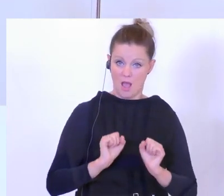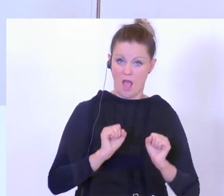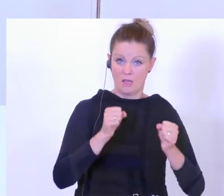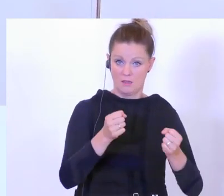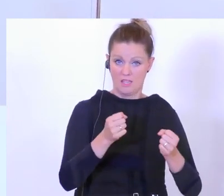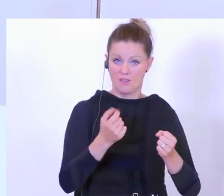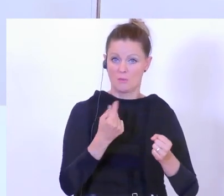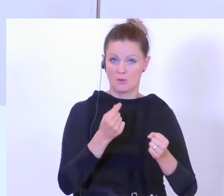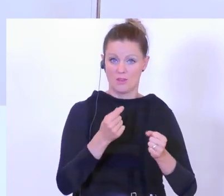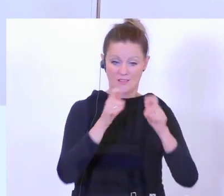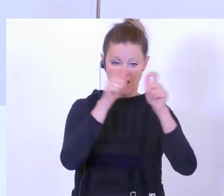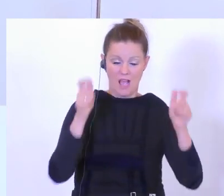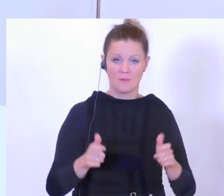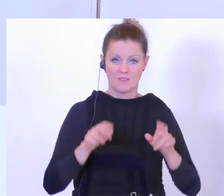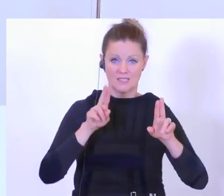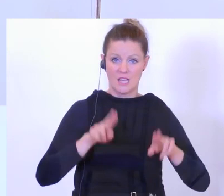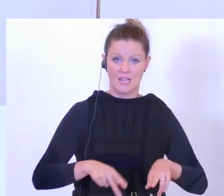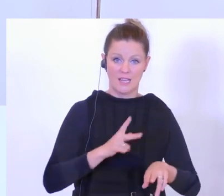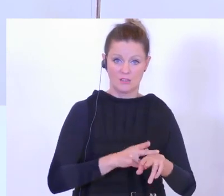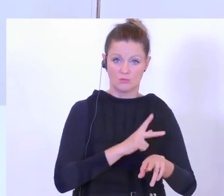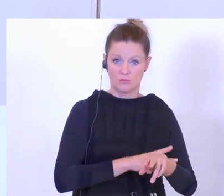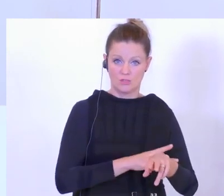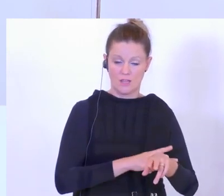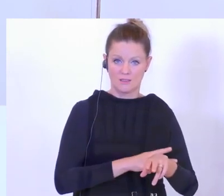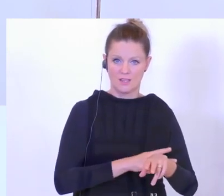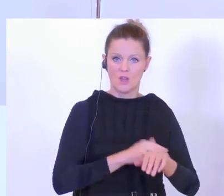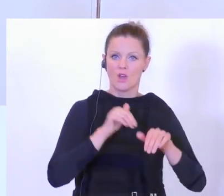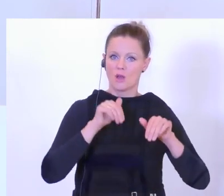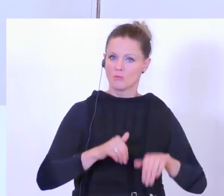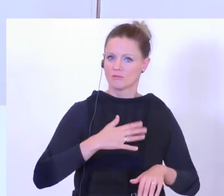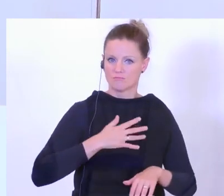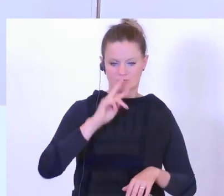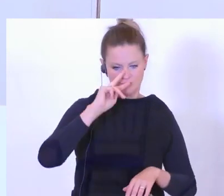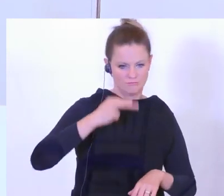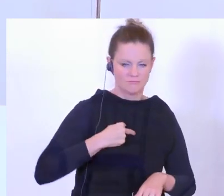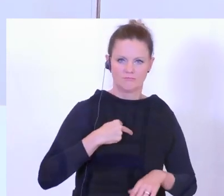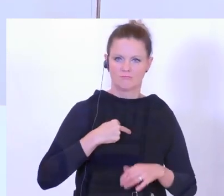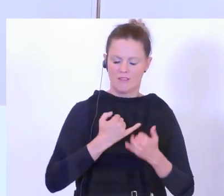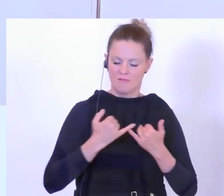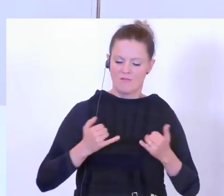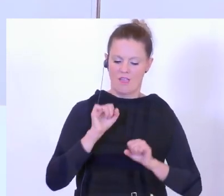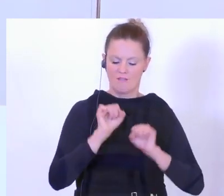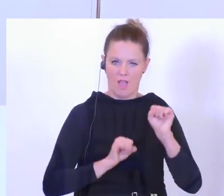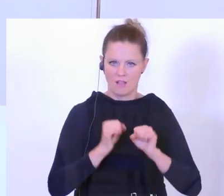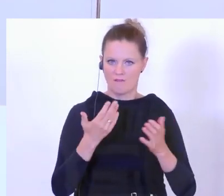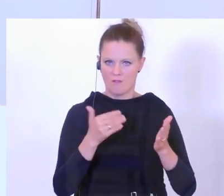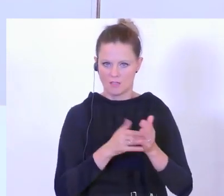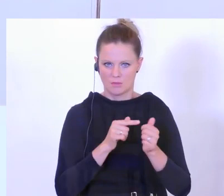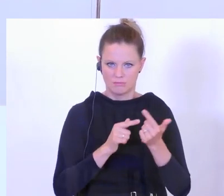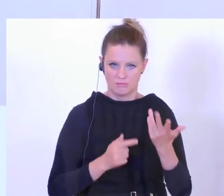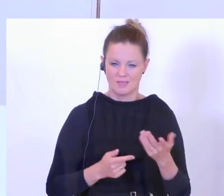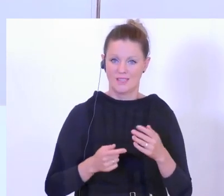Rechtsstaat grundsätzlich den Rahmen vorgibt für das Handeln jedes Polizisten und jeder Polizistin. Und gleichzeitig, und auch das ist jetzt in der Coronavirus-Krise